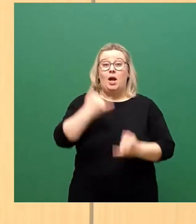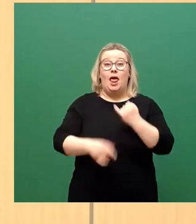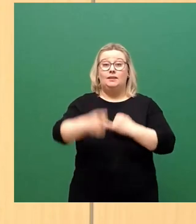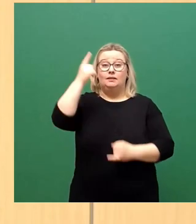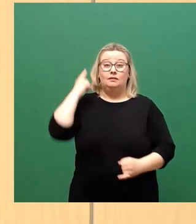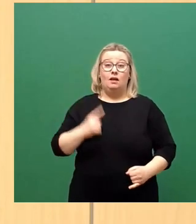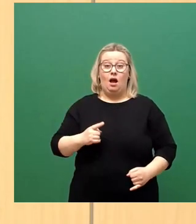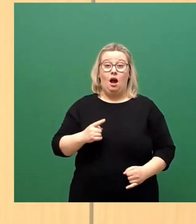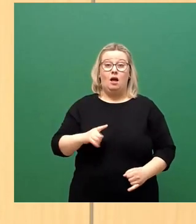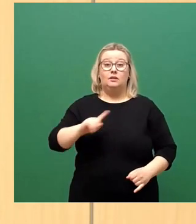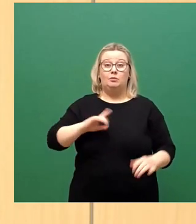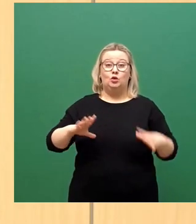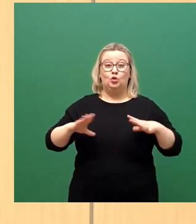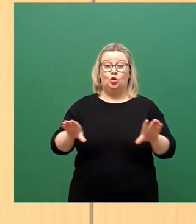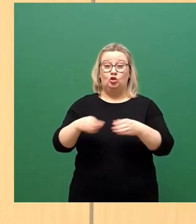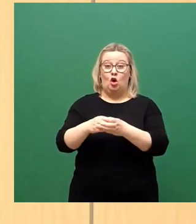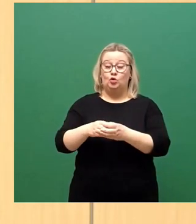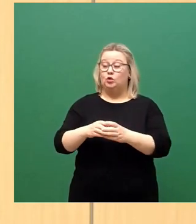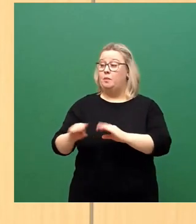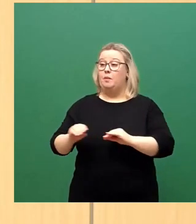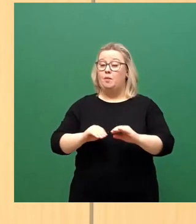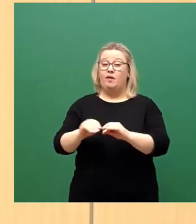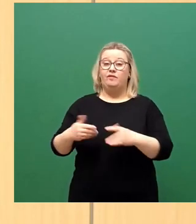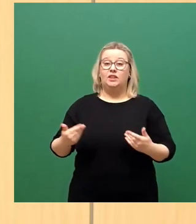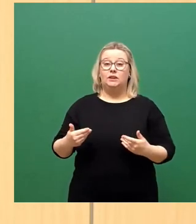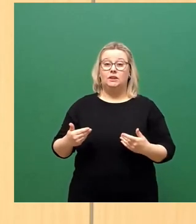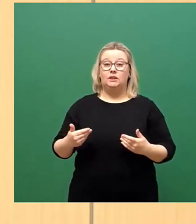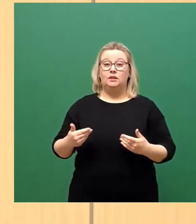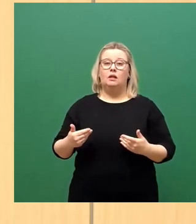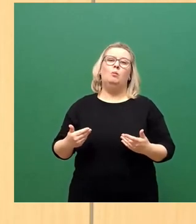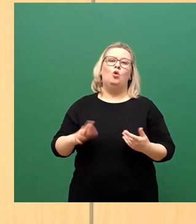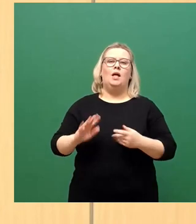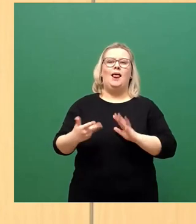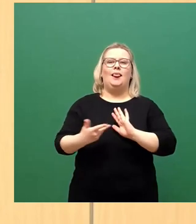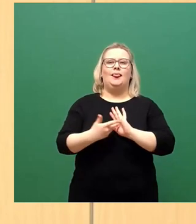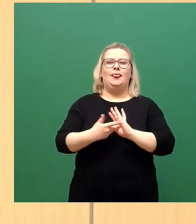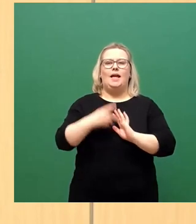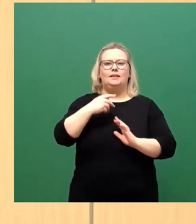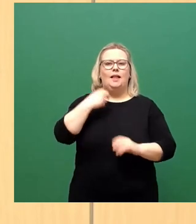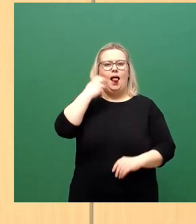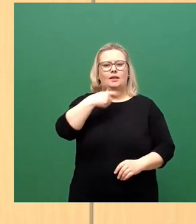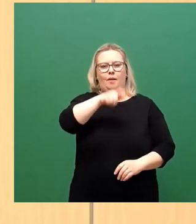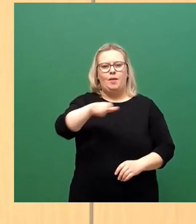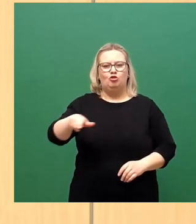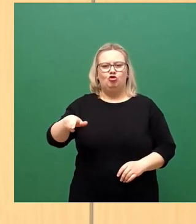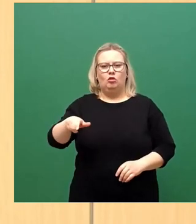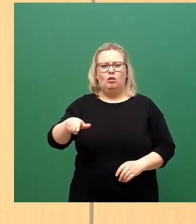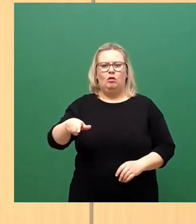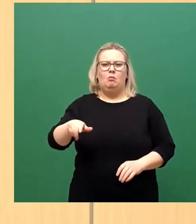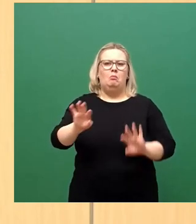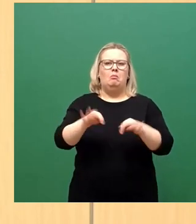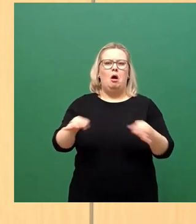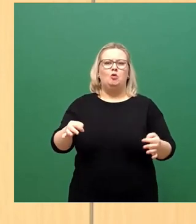Gesundheitsausschuss anhören, dass zum Testen alter Menschen es deshalb nicht kommt, weil dafür ein